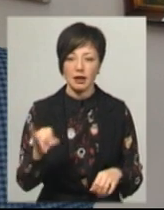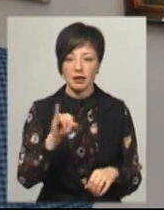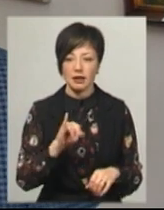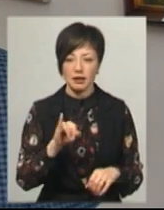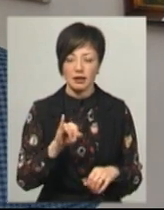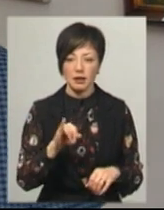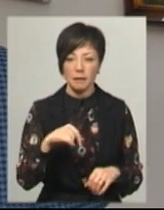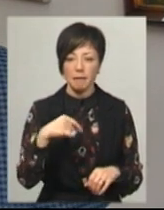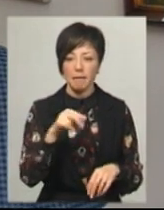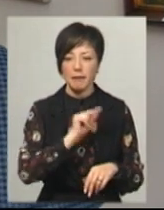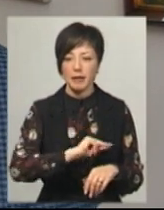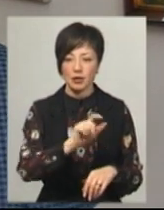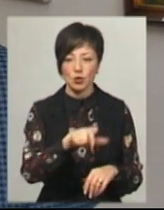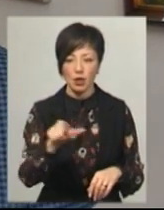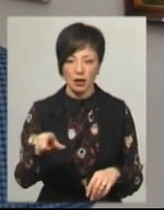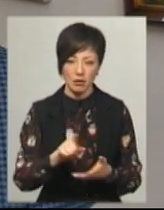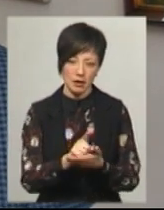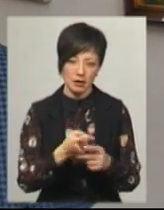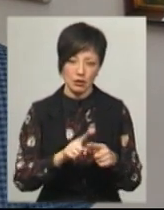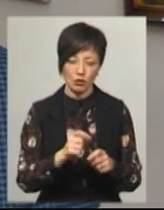персонал, який має це робити.